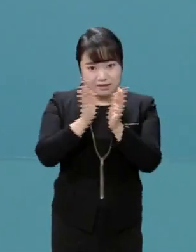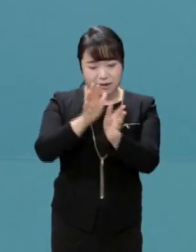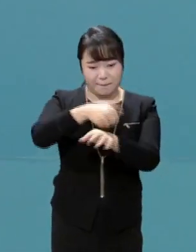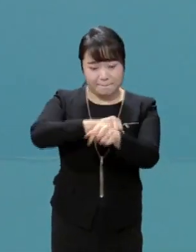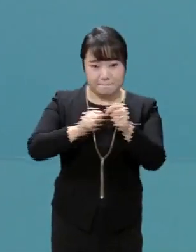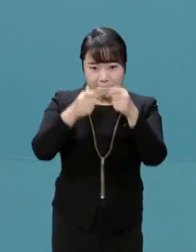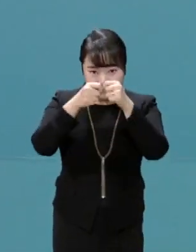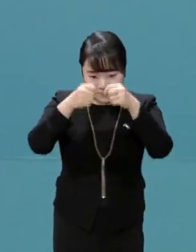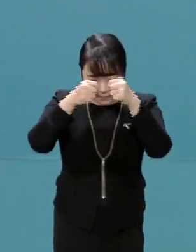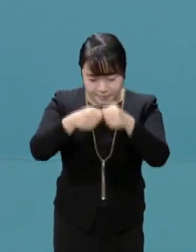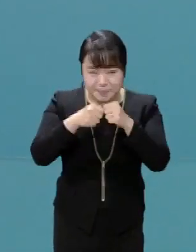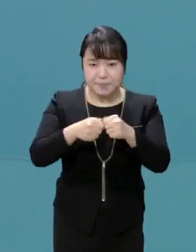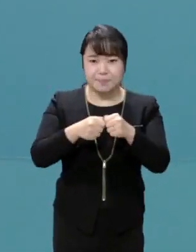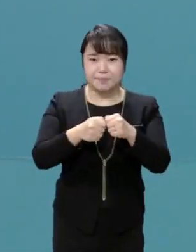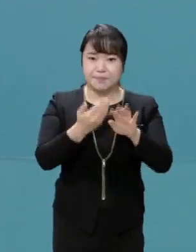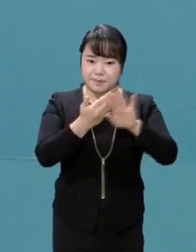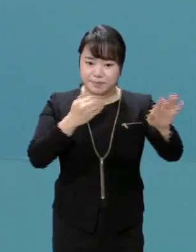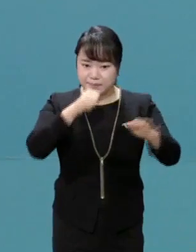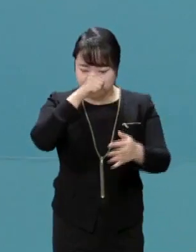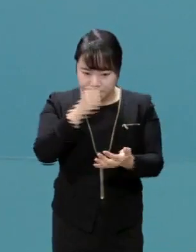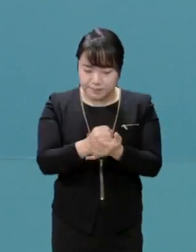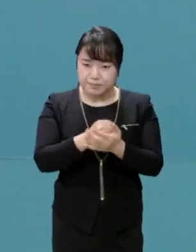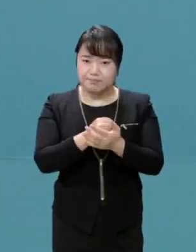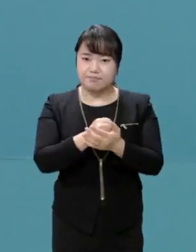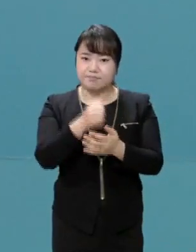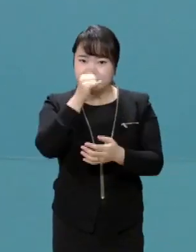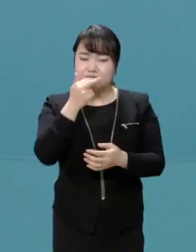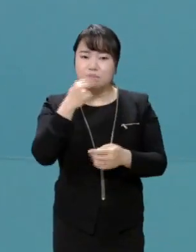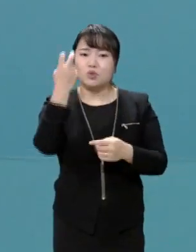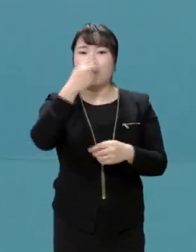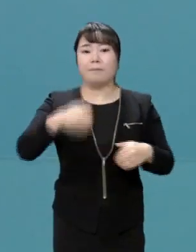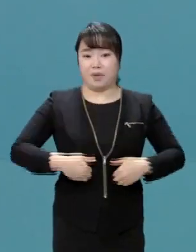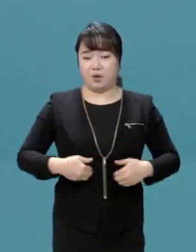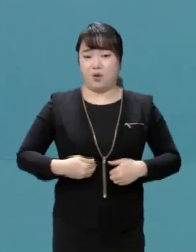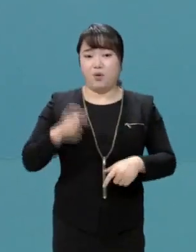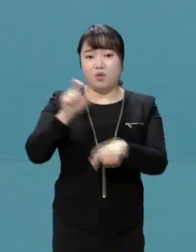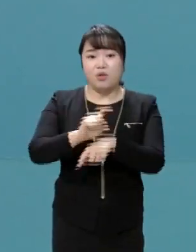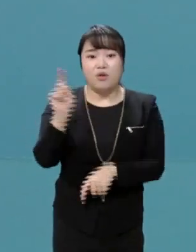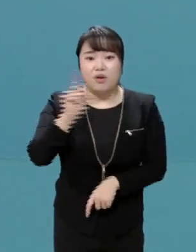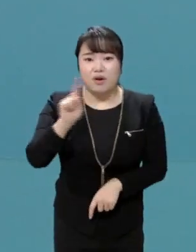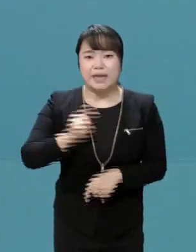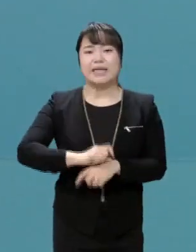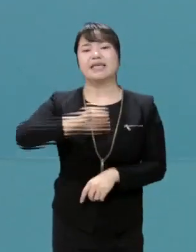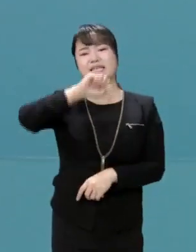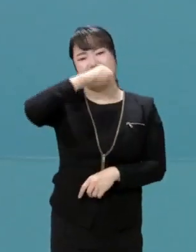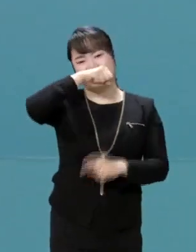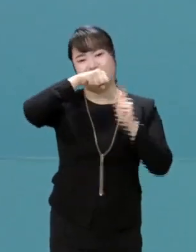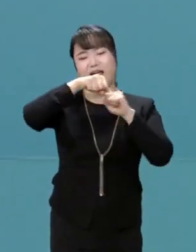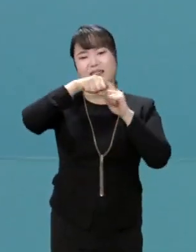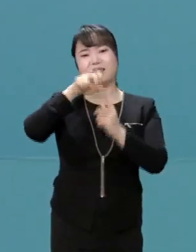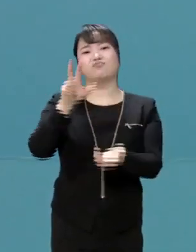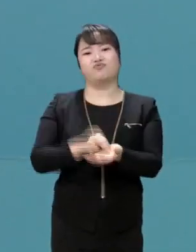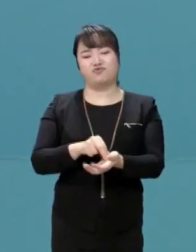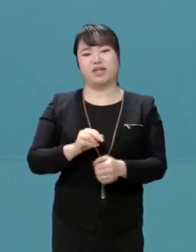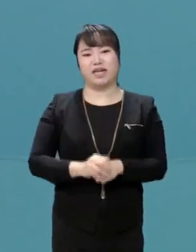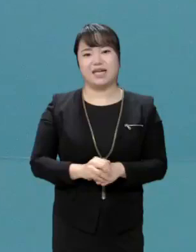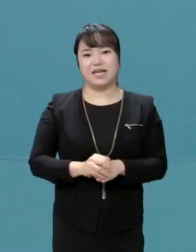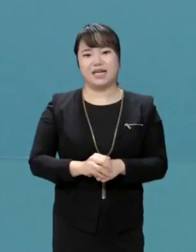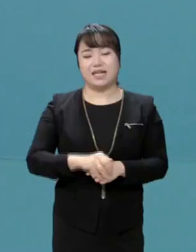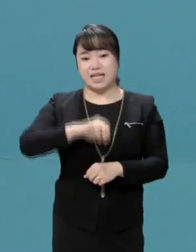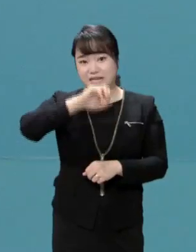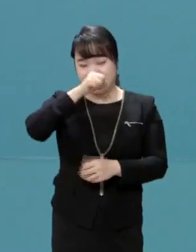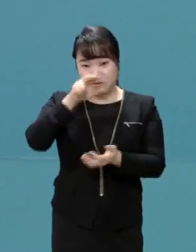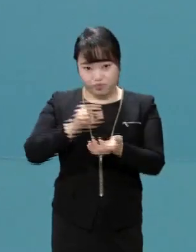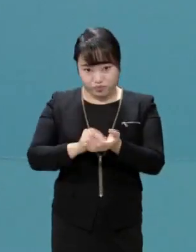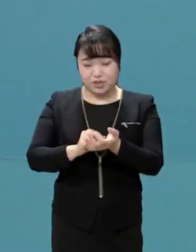기획재정부의 예비타당성 문털을 넘어야 하고 또 무엇보다 더 중요한 건 바로 예산 마련이죠. 이를 국책사업으로